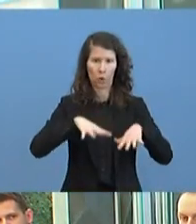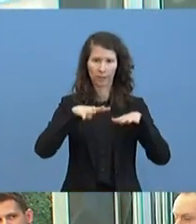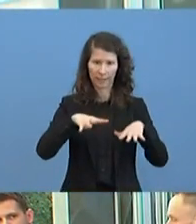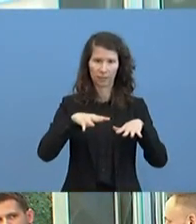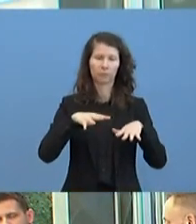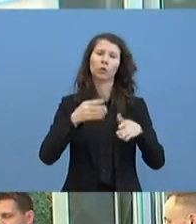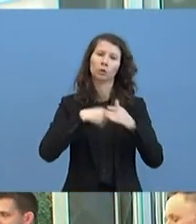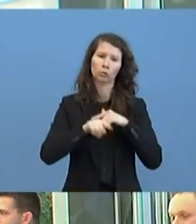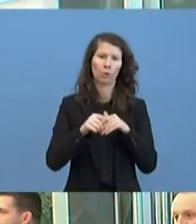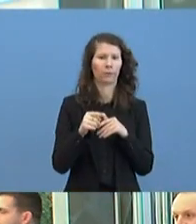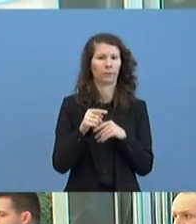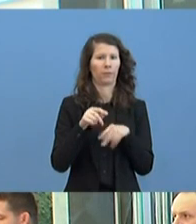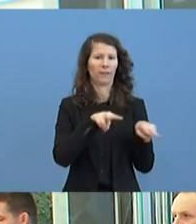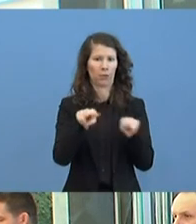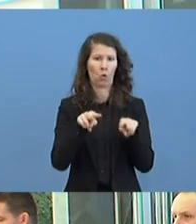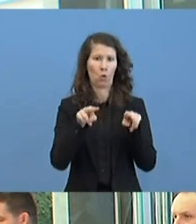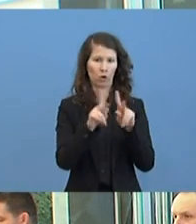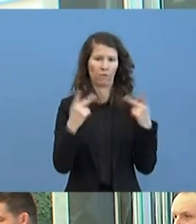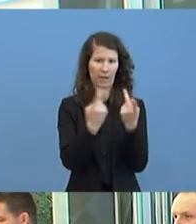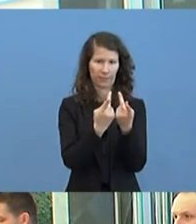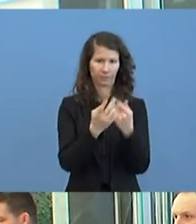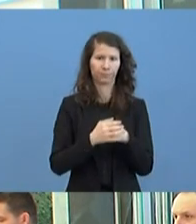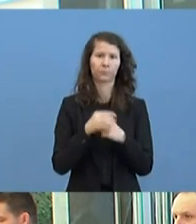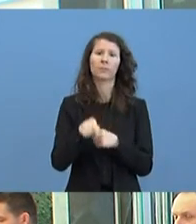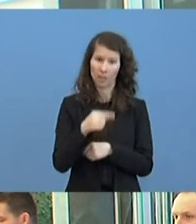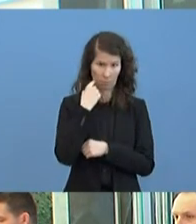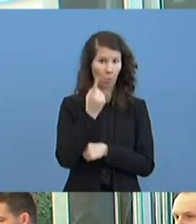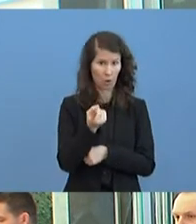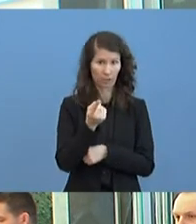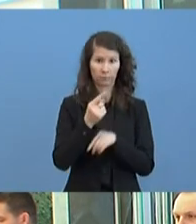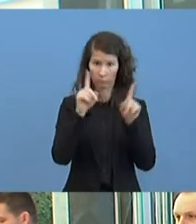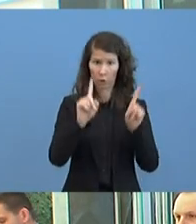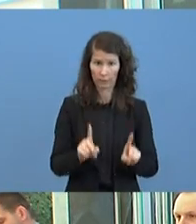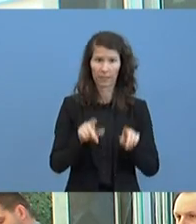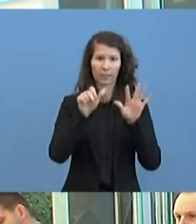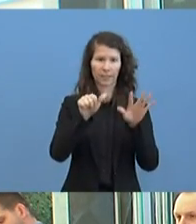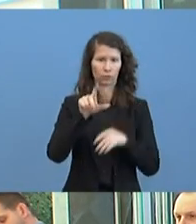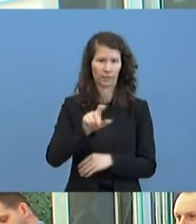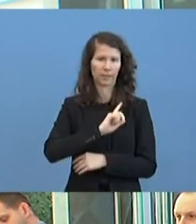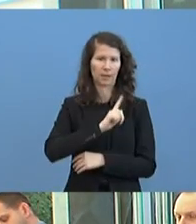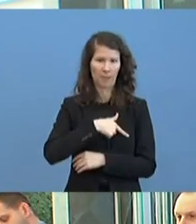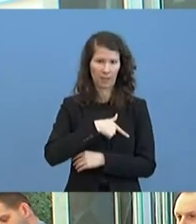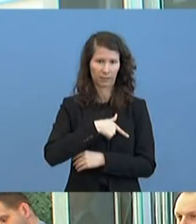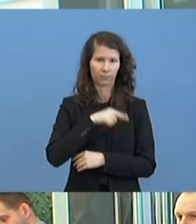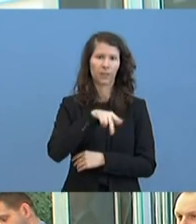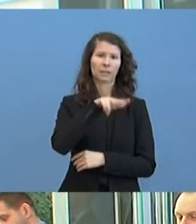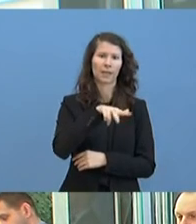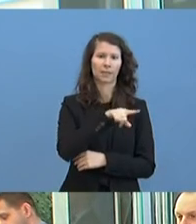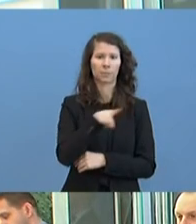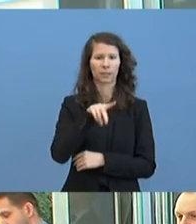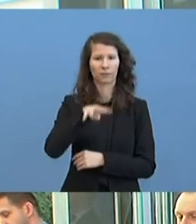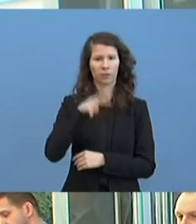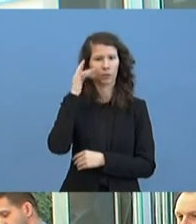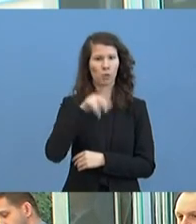findet nun auch statt. Und zwar morgen, Donnerstag, 26. März, von 13 bis 14